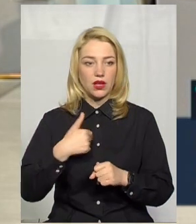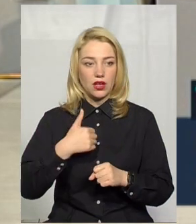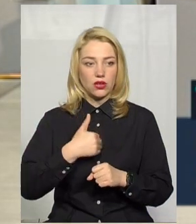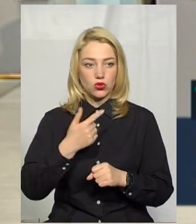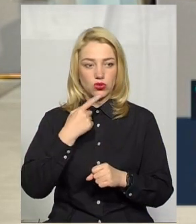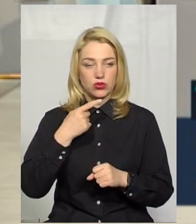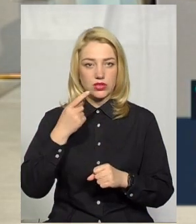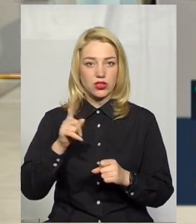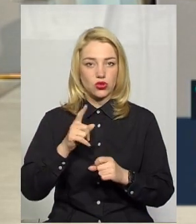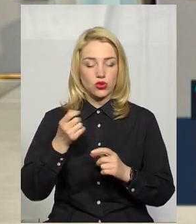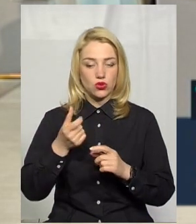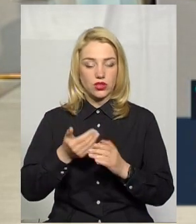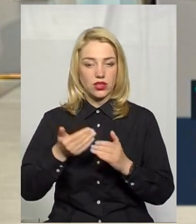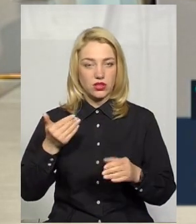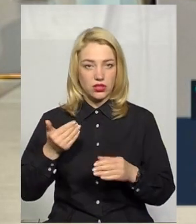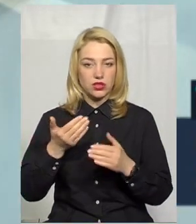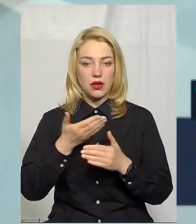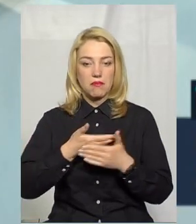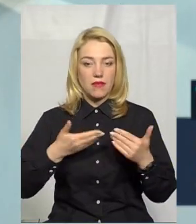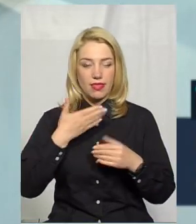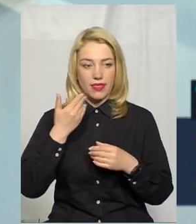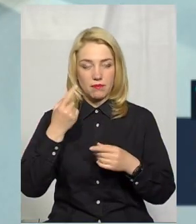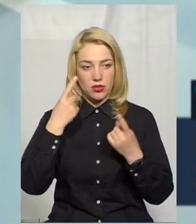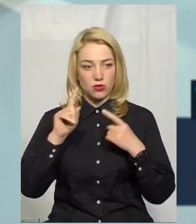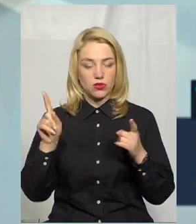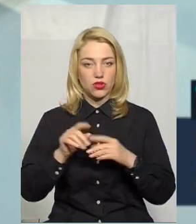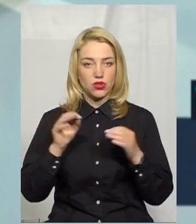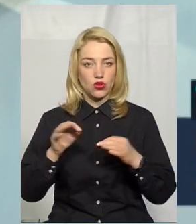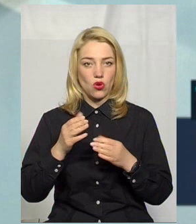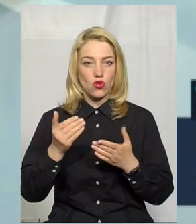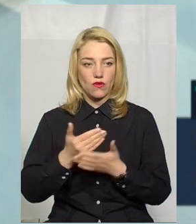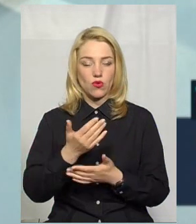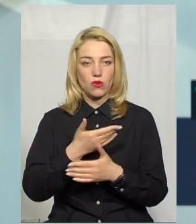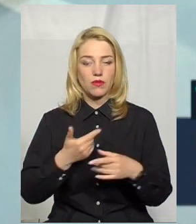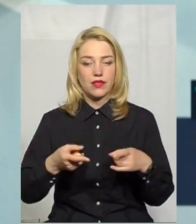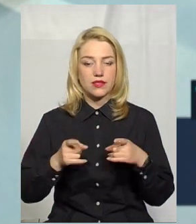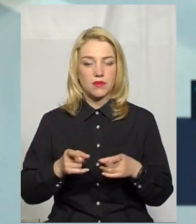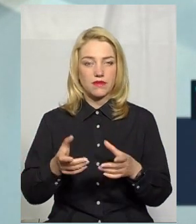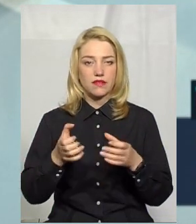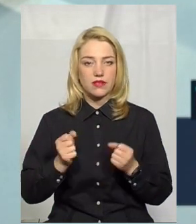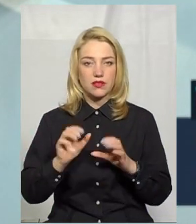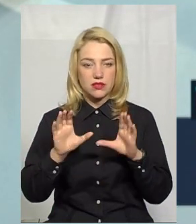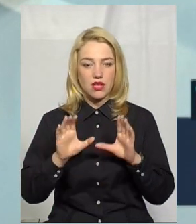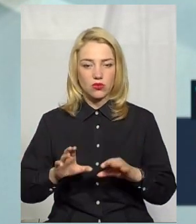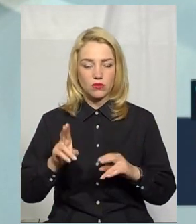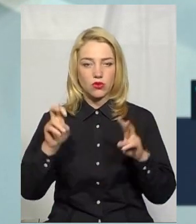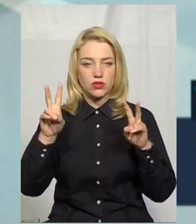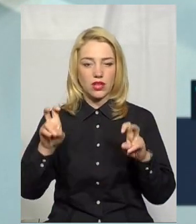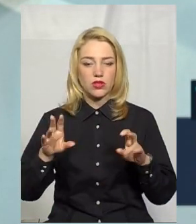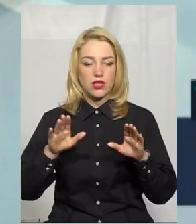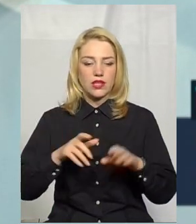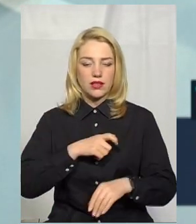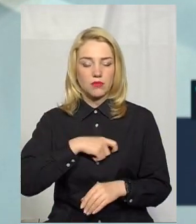трохи раніше, що ми не придумали нічого нового. Ми, насправді, взяли закон про статус депутата